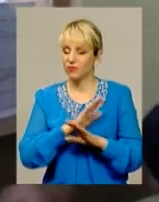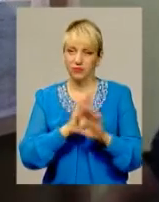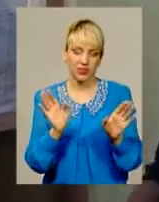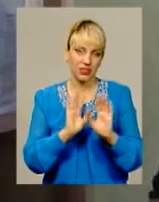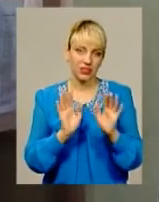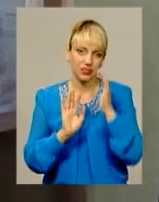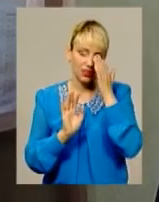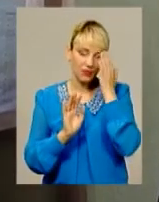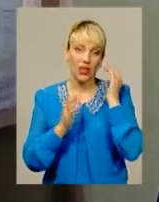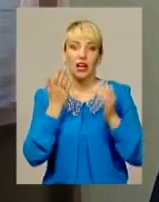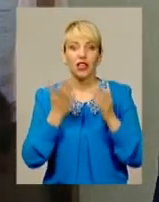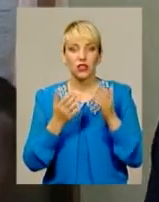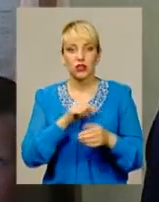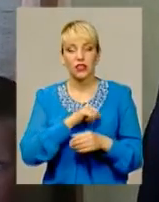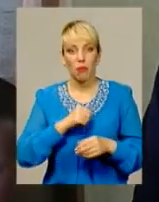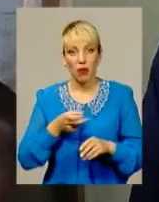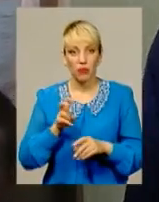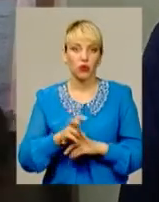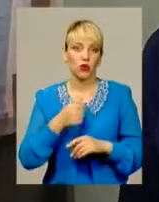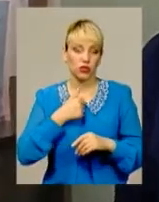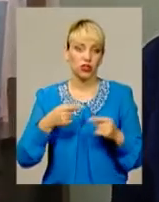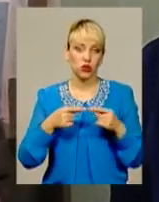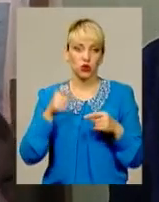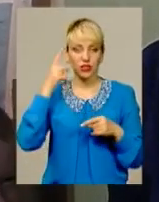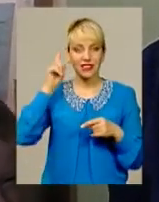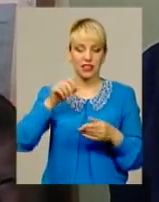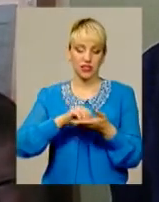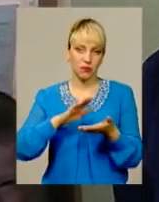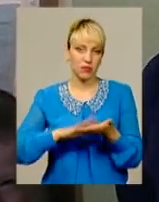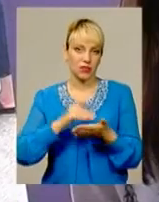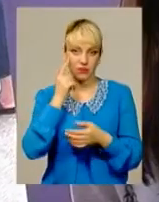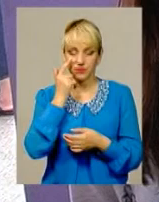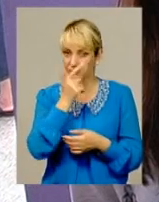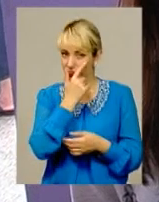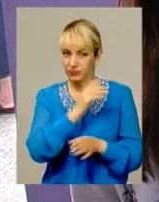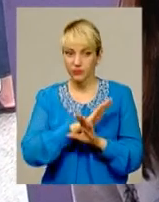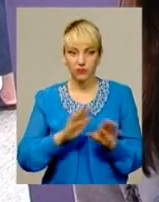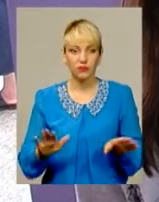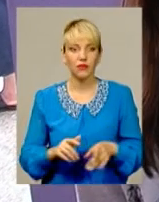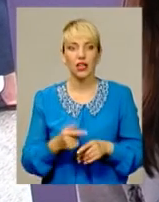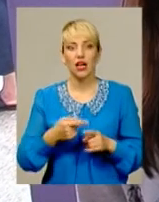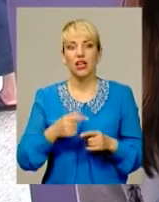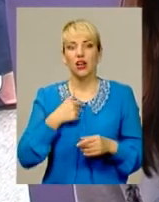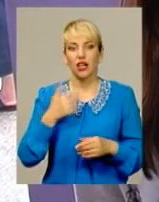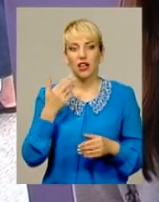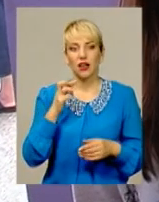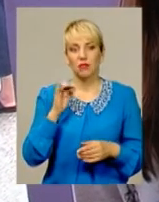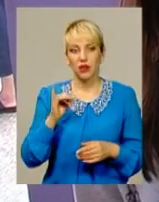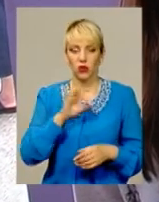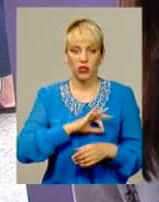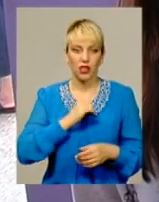Не знаю, так що сама проходишся, знаєш, точно вже записуєшся до того лікаря, якого хочеш. Користувалася, але думаю, що в нас це не